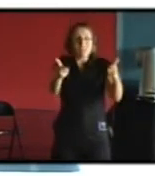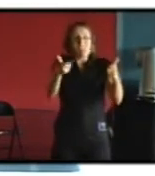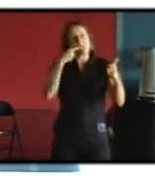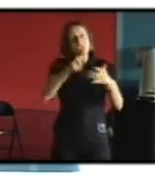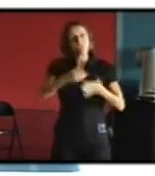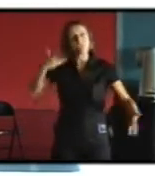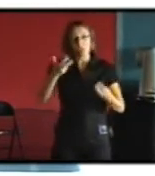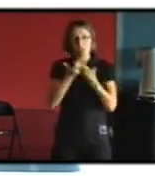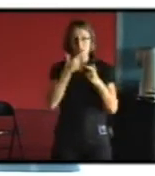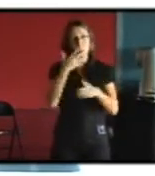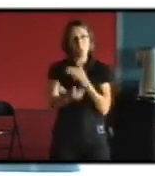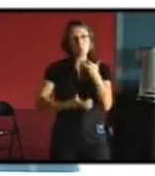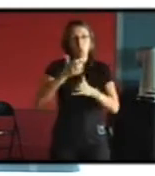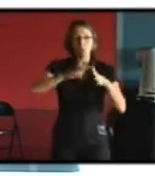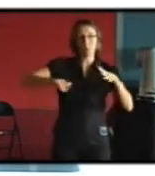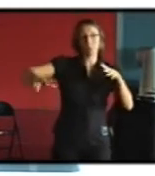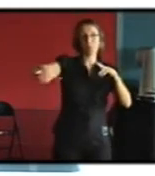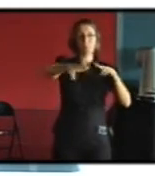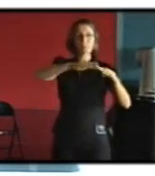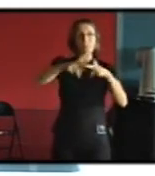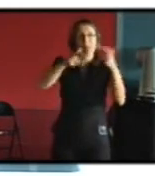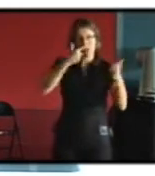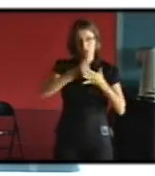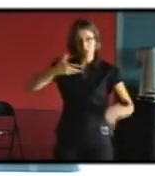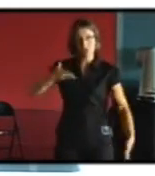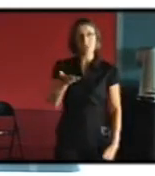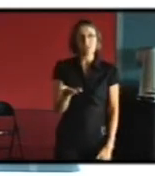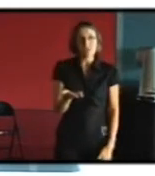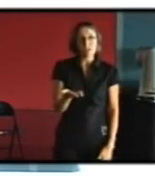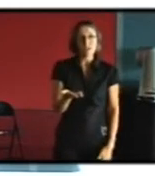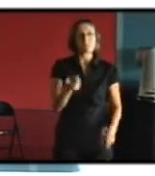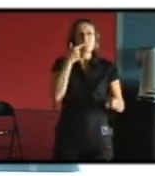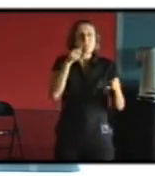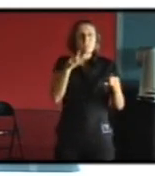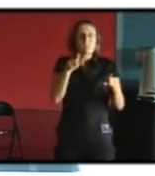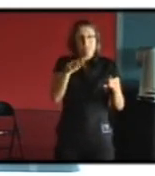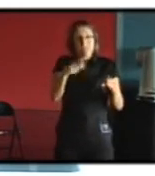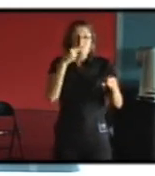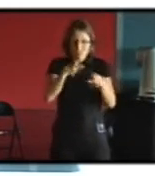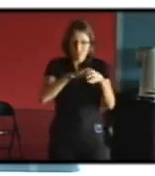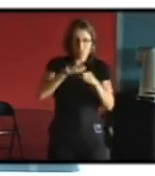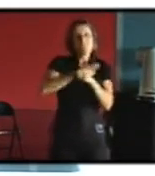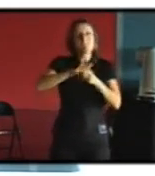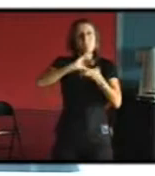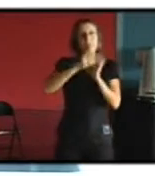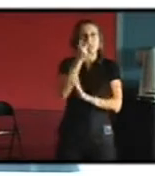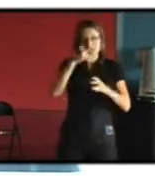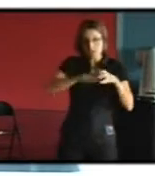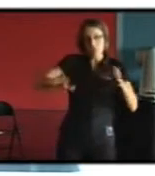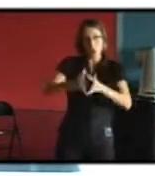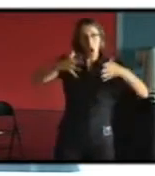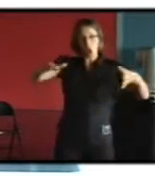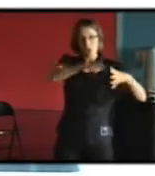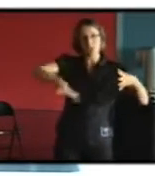ça coûte et que le le fait d'avoir à disposition un très grand volume à chauffer ça peut poser un